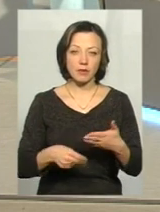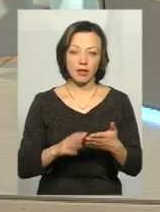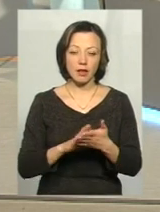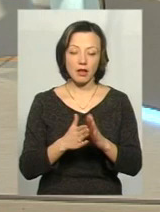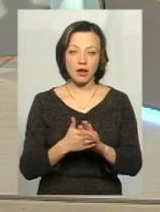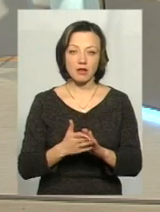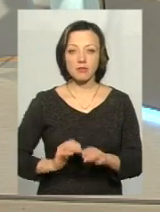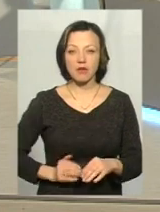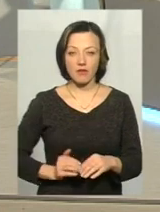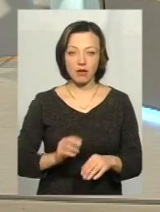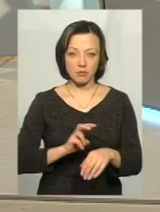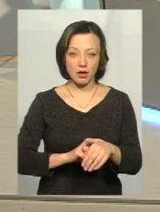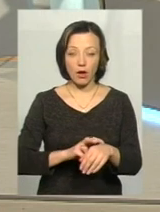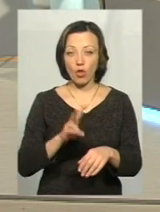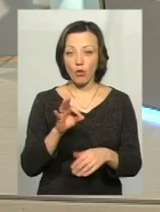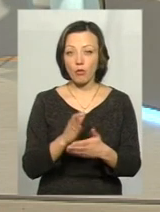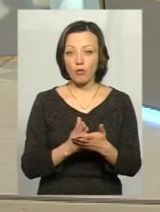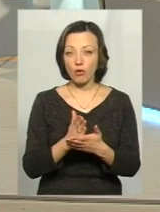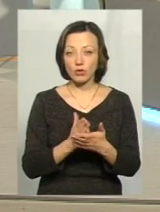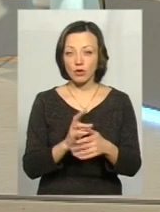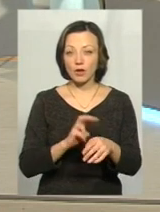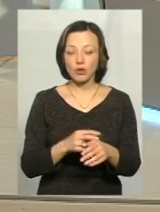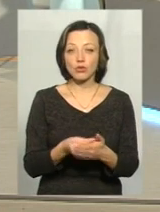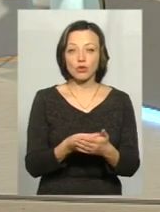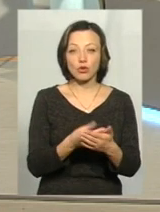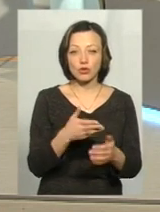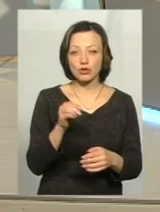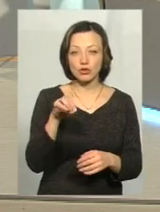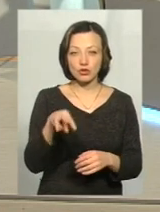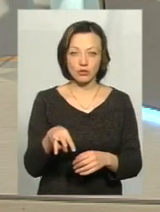приватним лікарем, але послуги, до прикладу, лікаря дорожче,